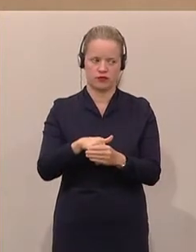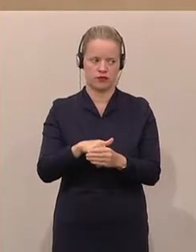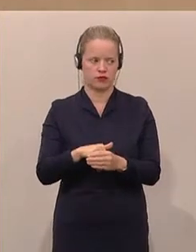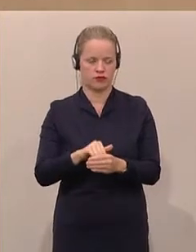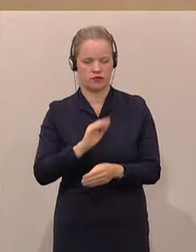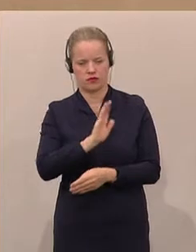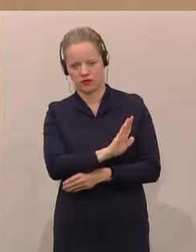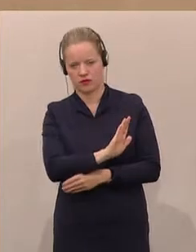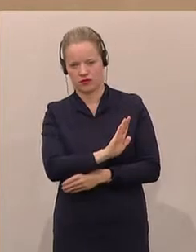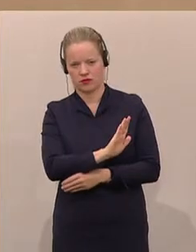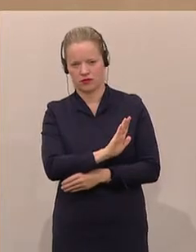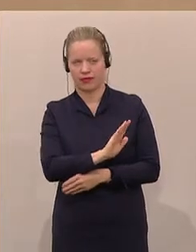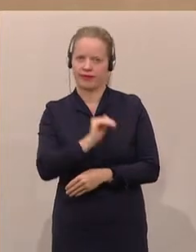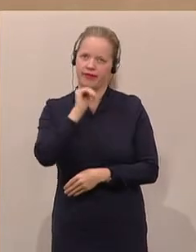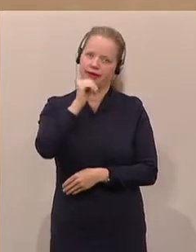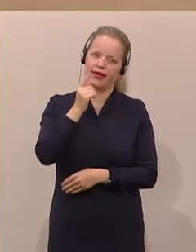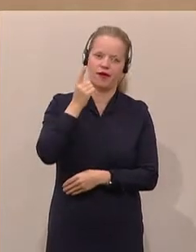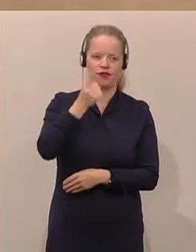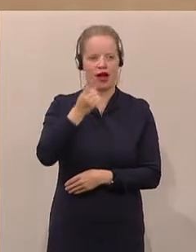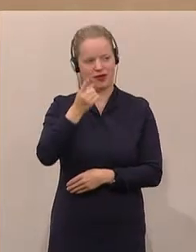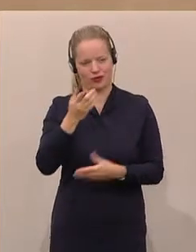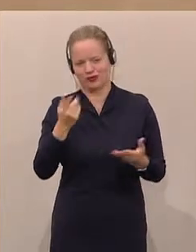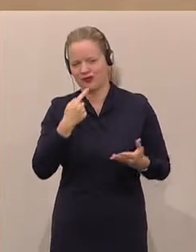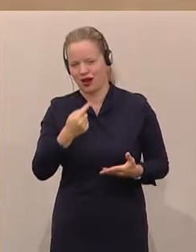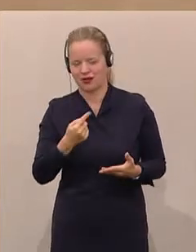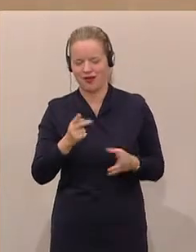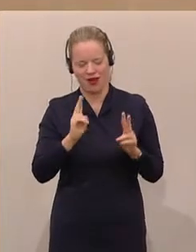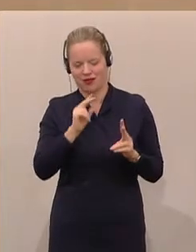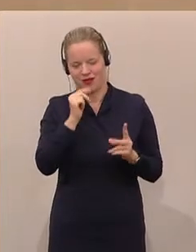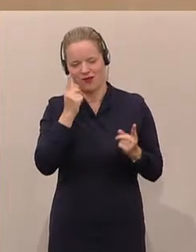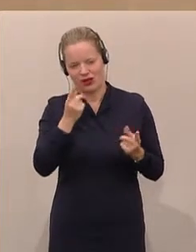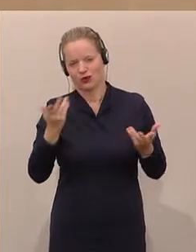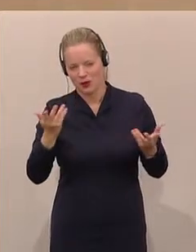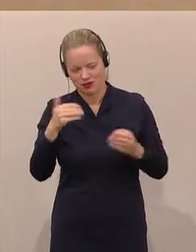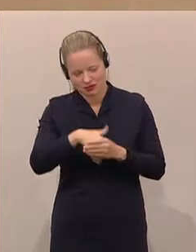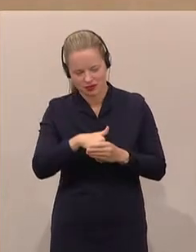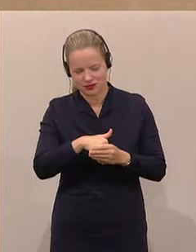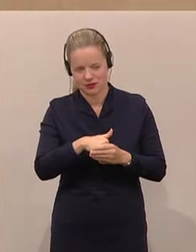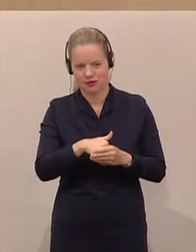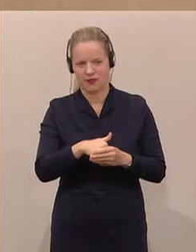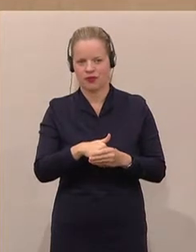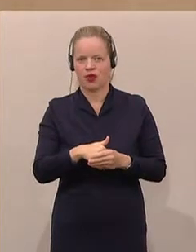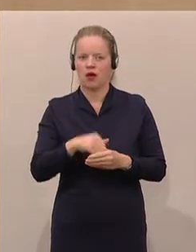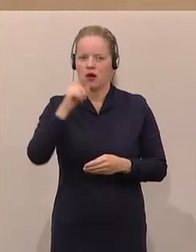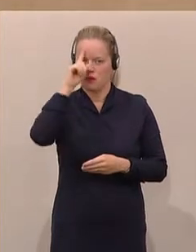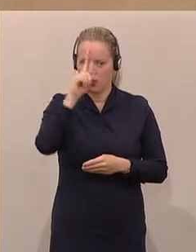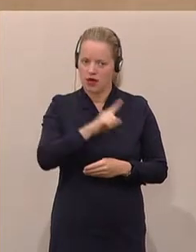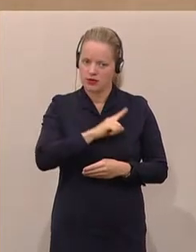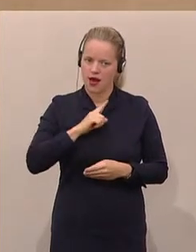Nichtweisung oder Ihre vermeintliche Nichtweisung ging, dass in den polizeilichen